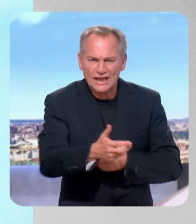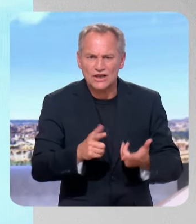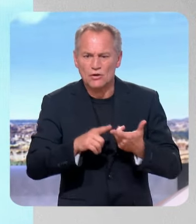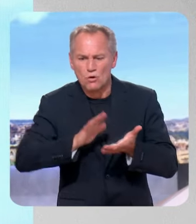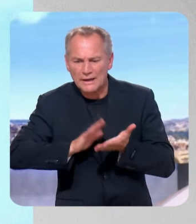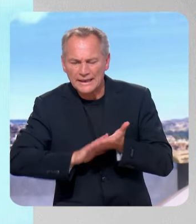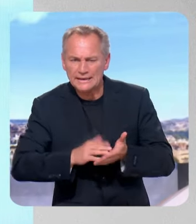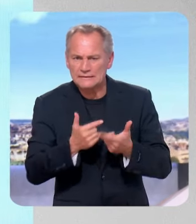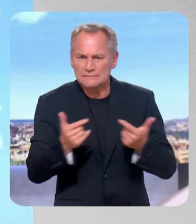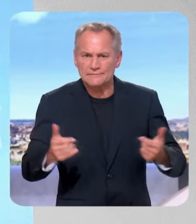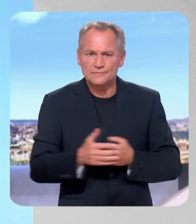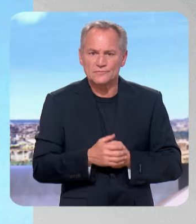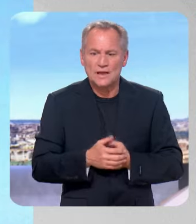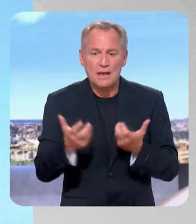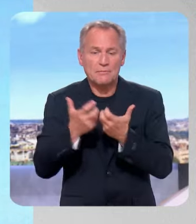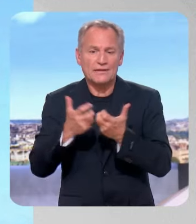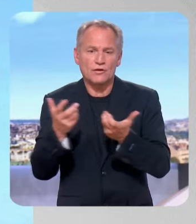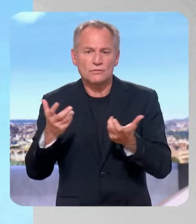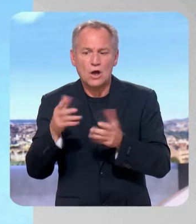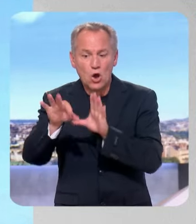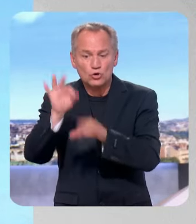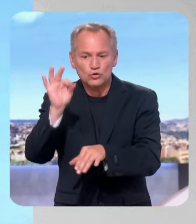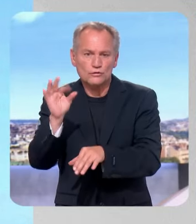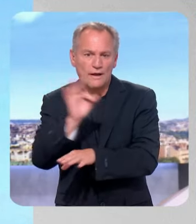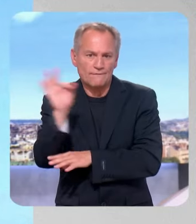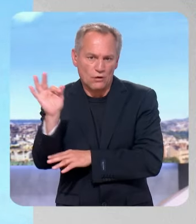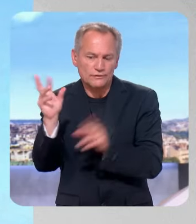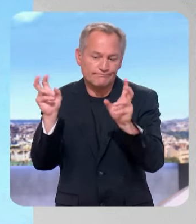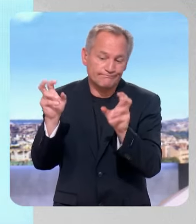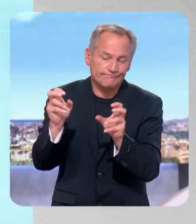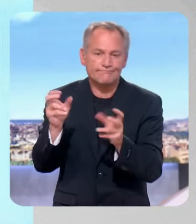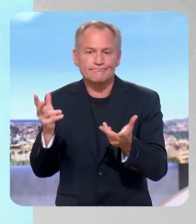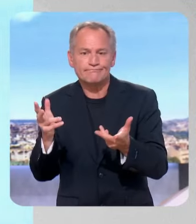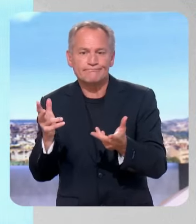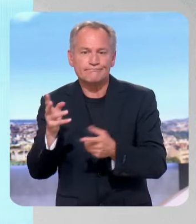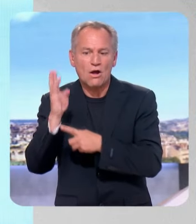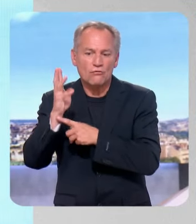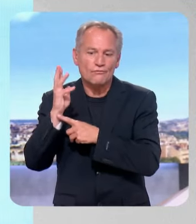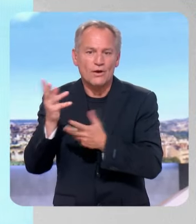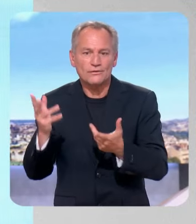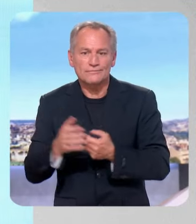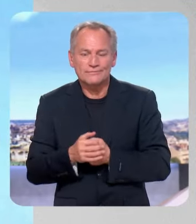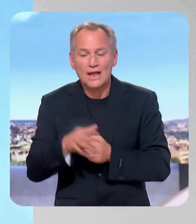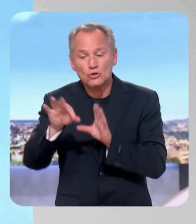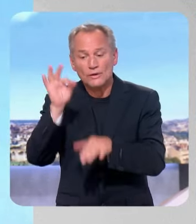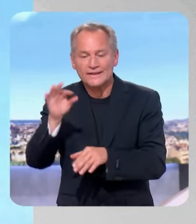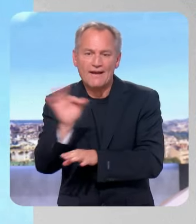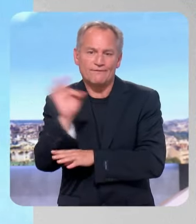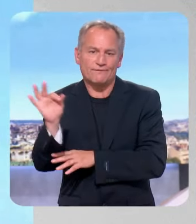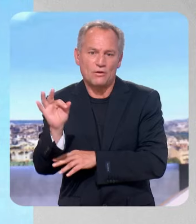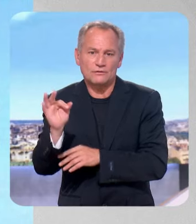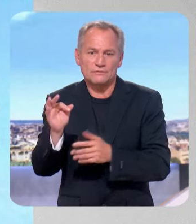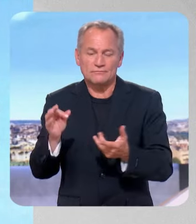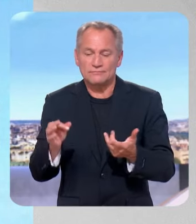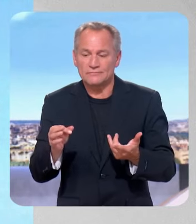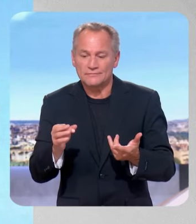l'exemple de Choose France, et je préfère dire d'ailleurs choisir la France que Choose France... Oui, c'est que pourquoi en anglais, ça peut paraître un peu paradoxal.'est choisir la France. Et choisir la France, dans le fond,